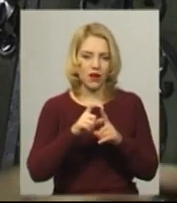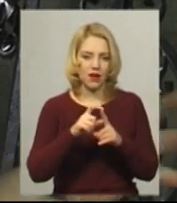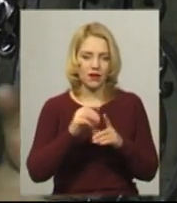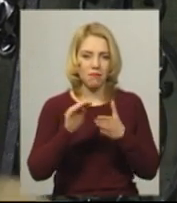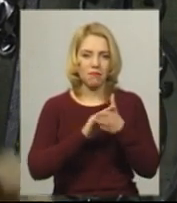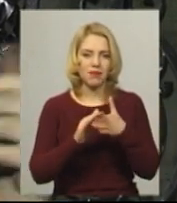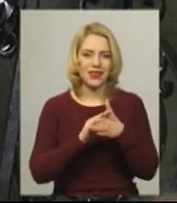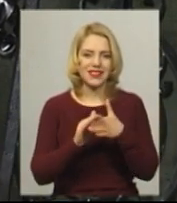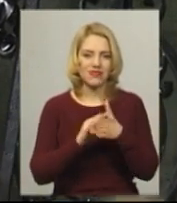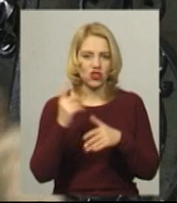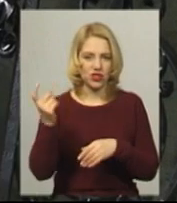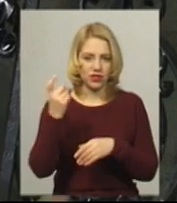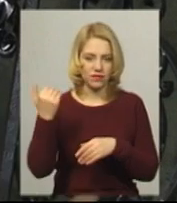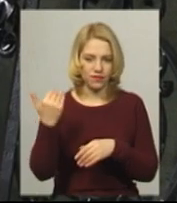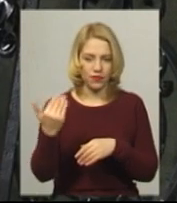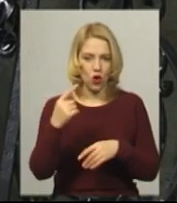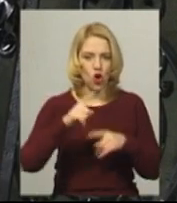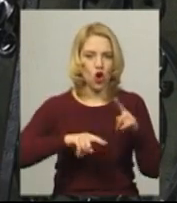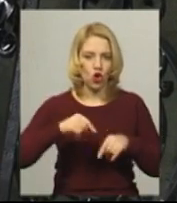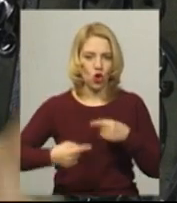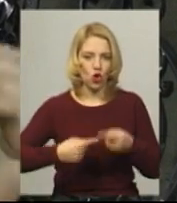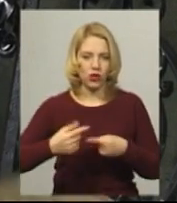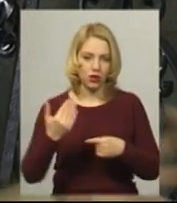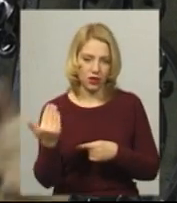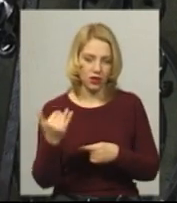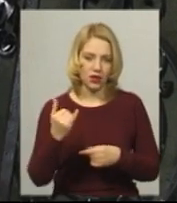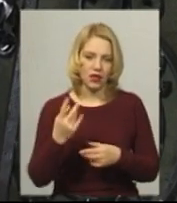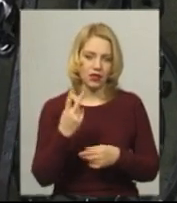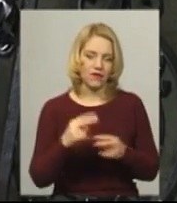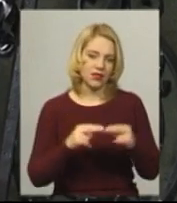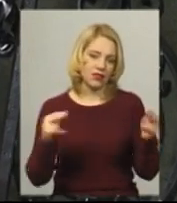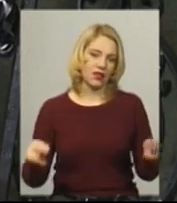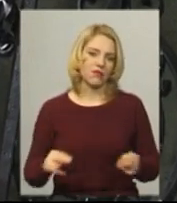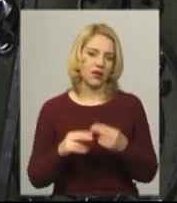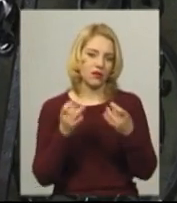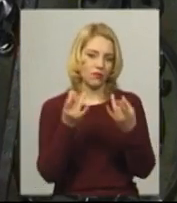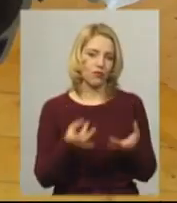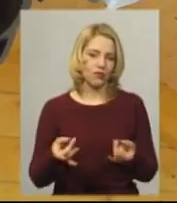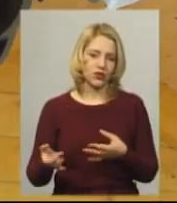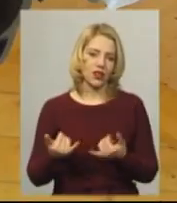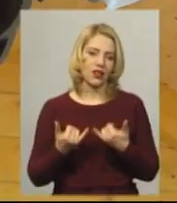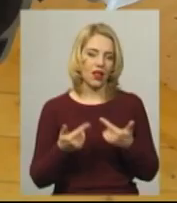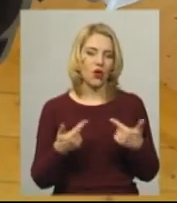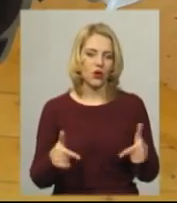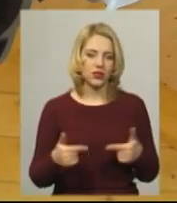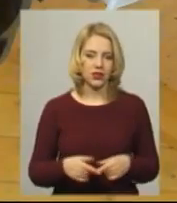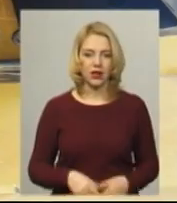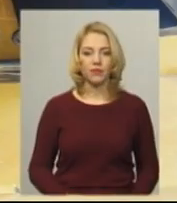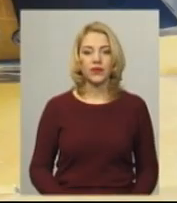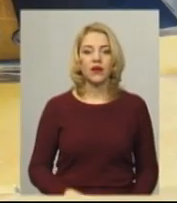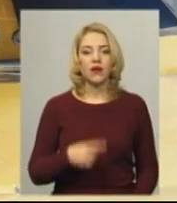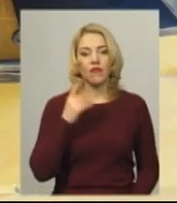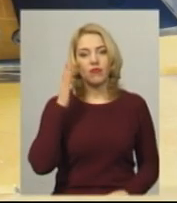роду замовників і дві скам'яки для гостей. Андрій Кучер додає, в